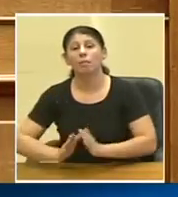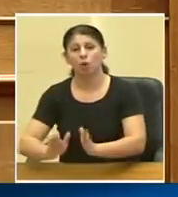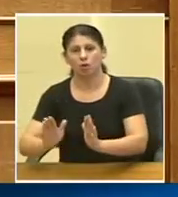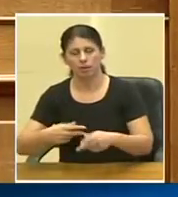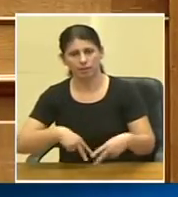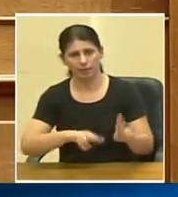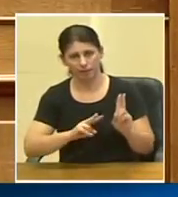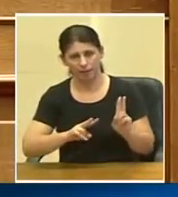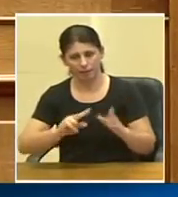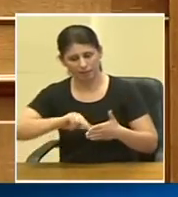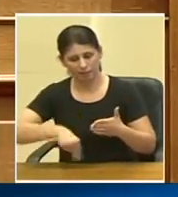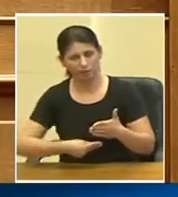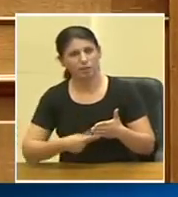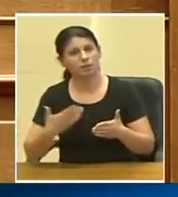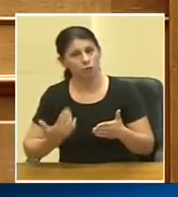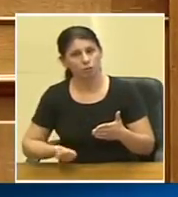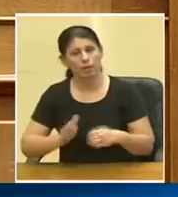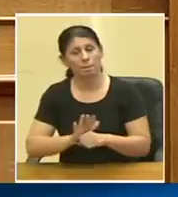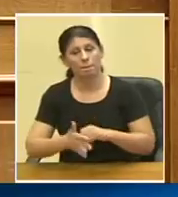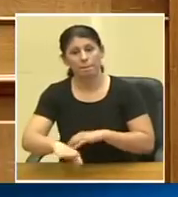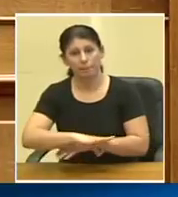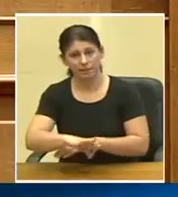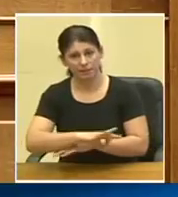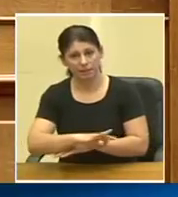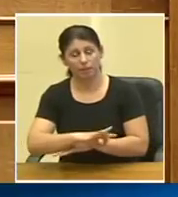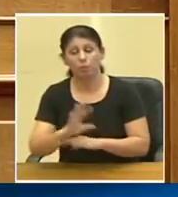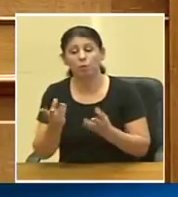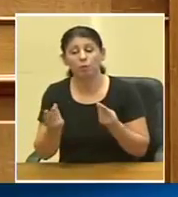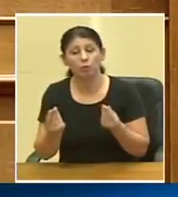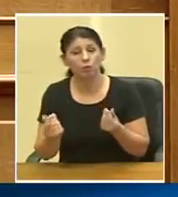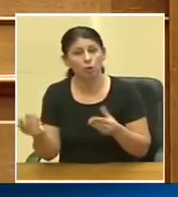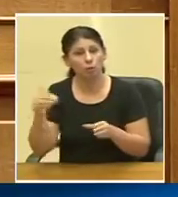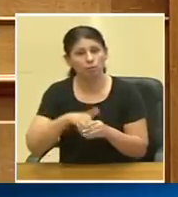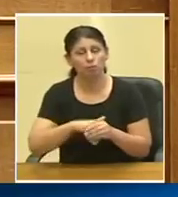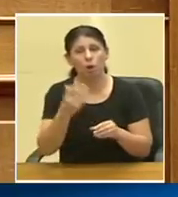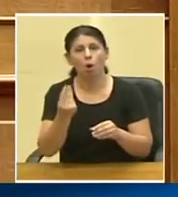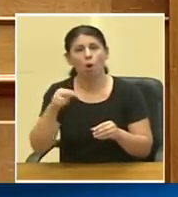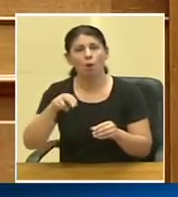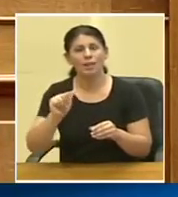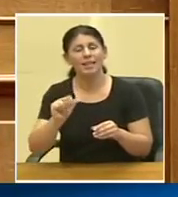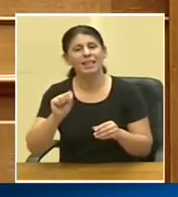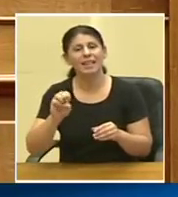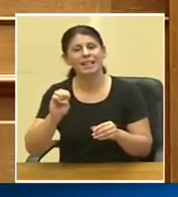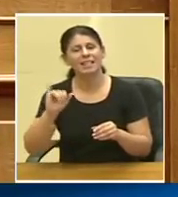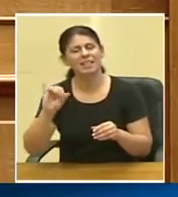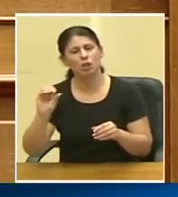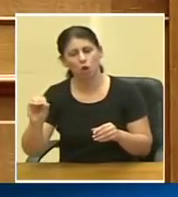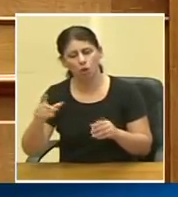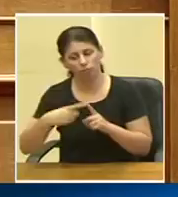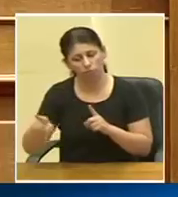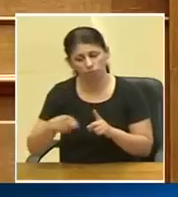υλοποίηση της σύμβασης που υπάρχει πλήρες σχέδιο για το πώς θα ενταχθεί στο Ωνάσιο των Τινάν σαν διακριτή